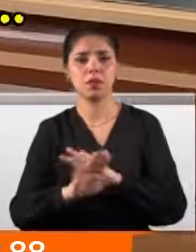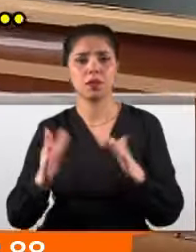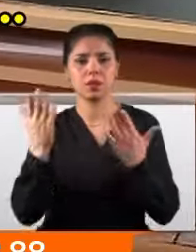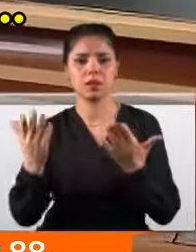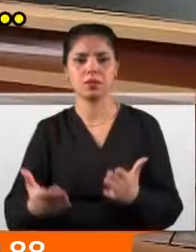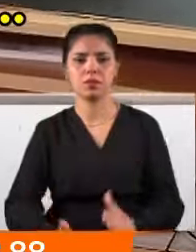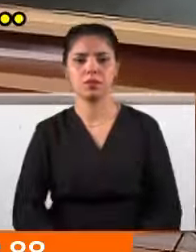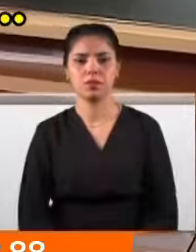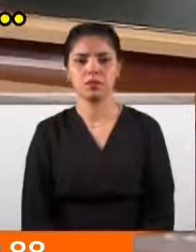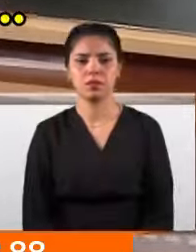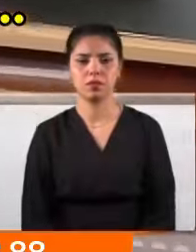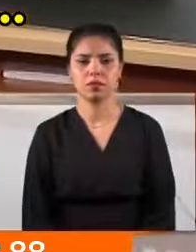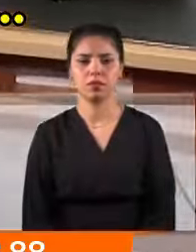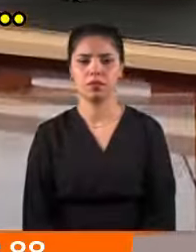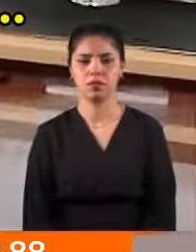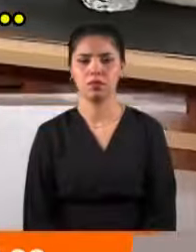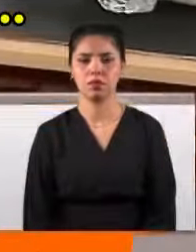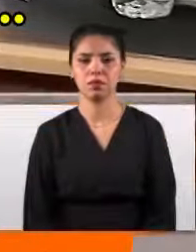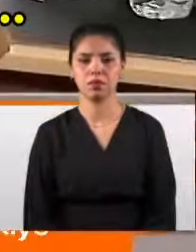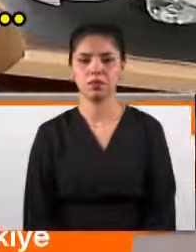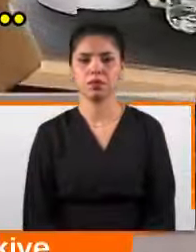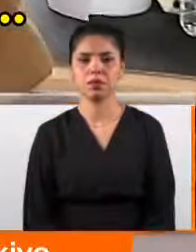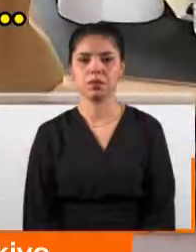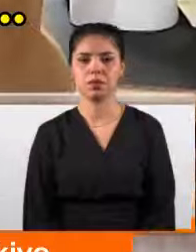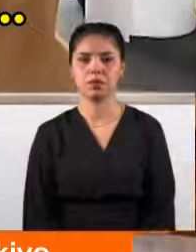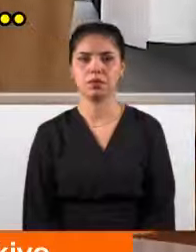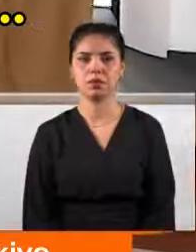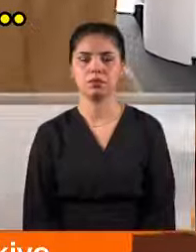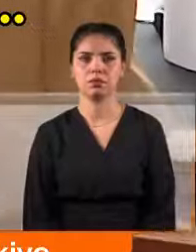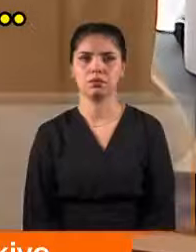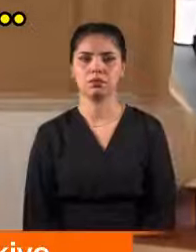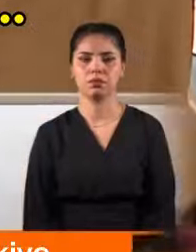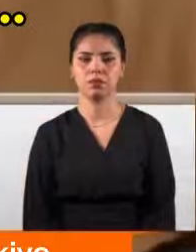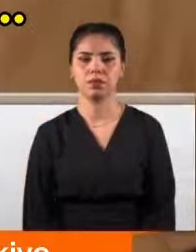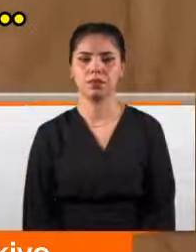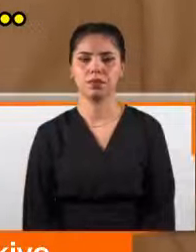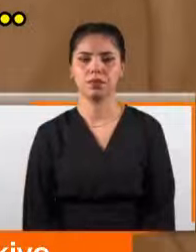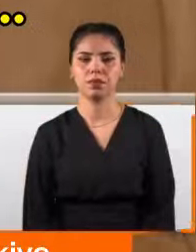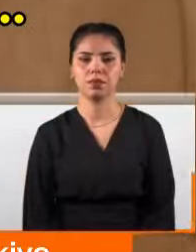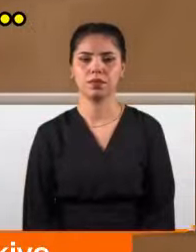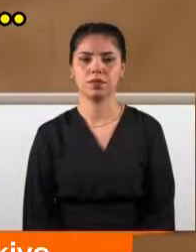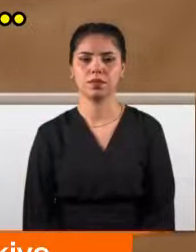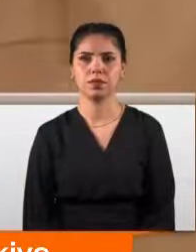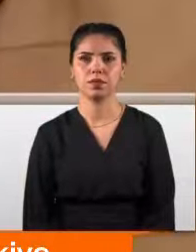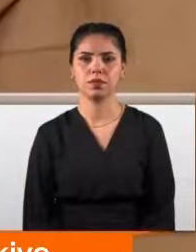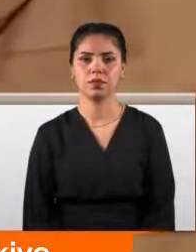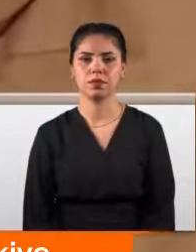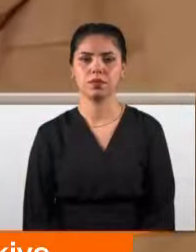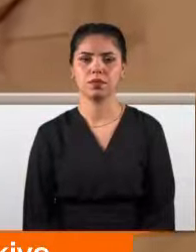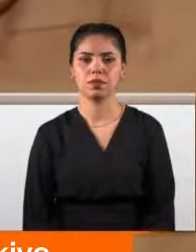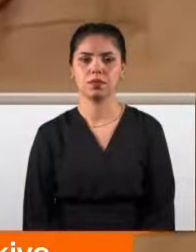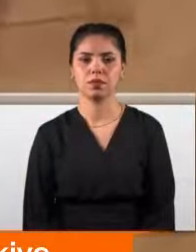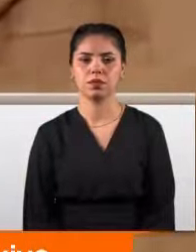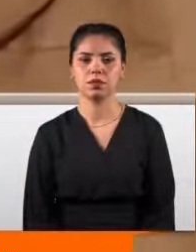her şey rüya gibi geliyor şu an yani. Olmuş bitmiş sadece hala rüyanın bitmesini bekliyorum. Bizim abimiz